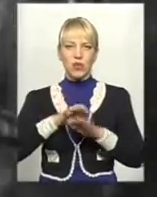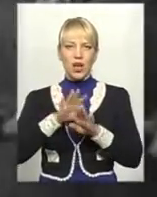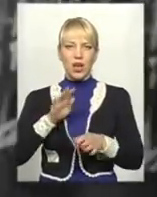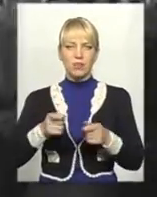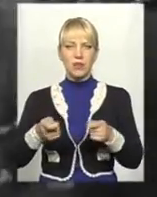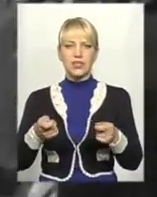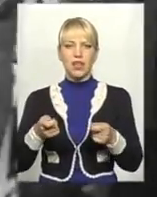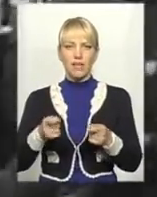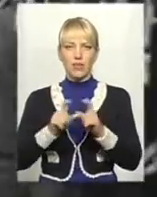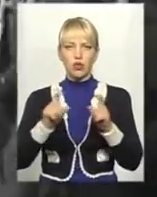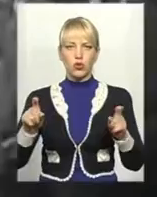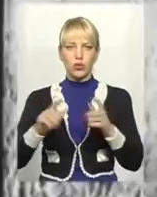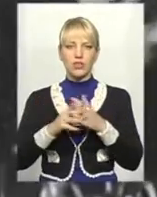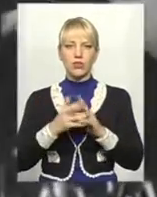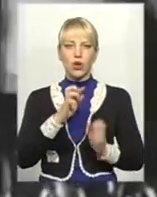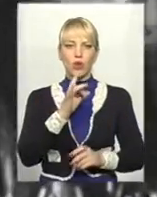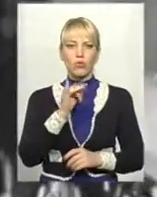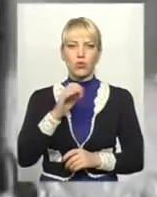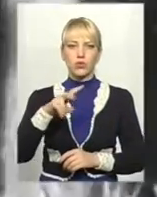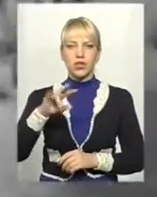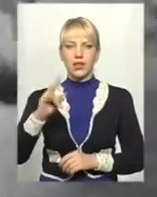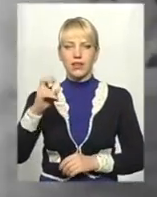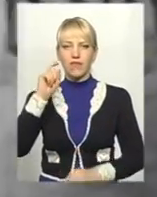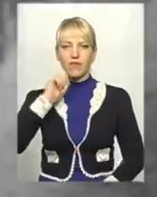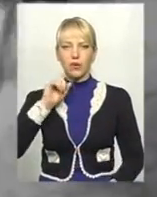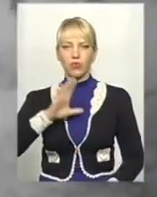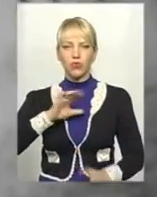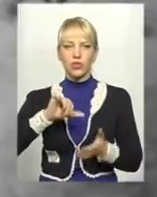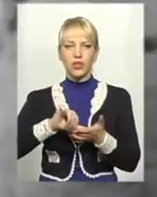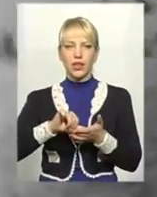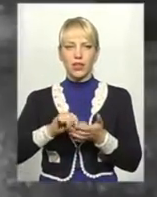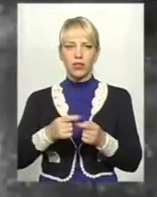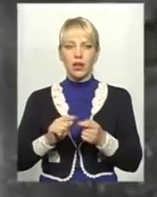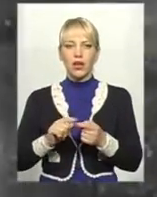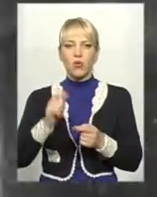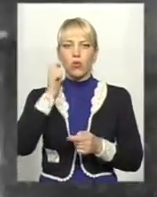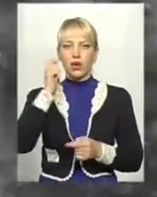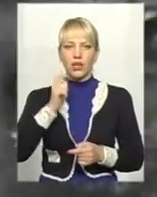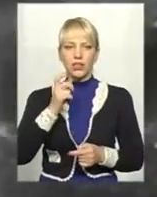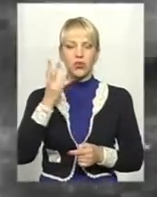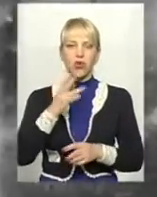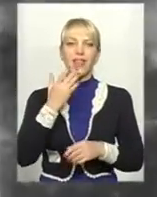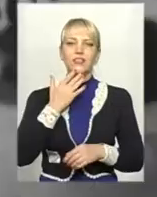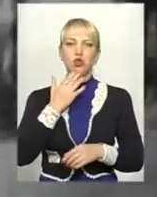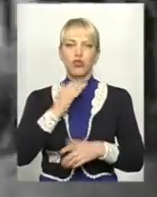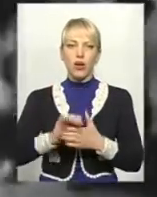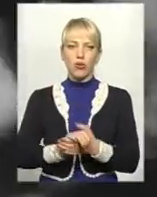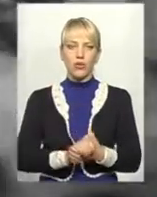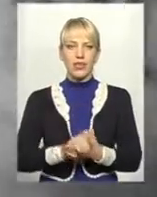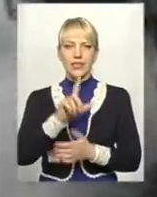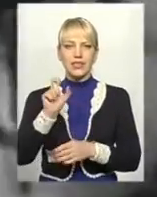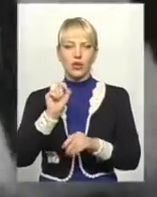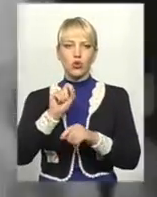у селі Бруслинів на Вінничині. Був членом повітової шкільної ради Українського національного союзу. Саме за дорученням